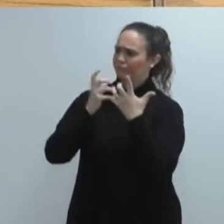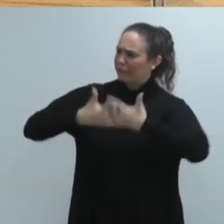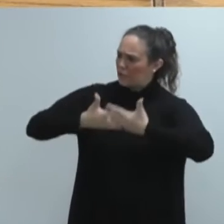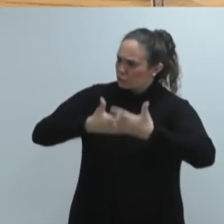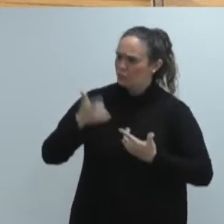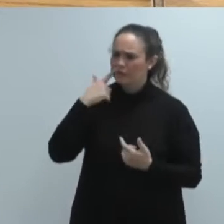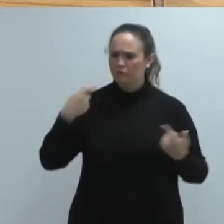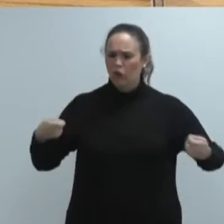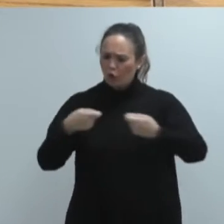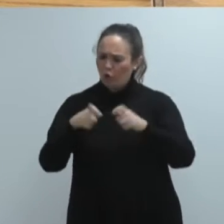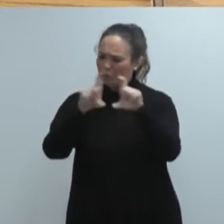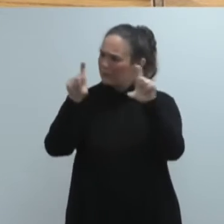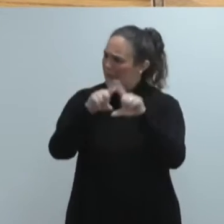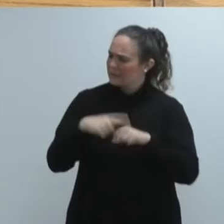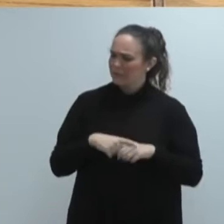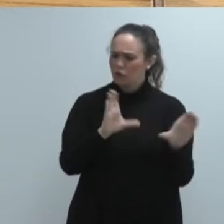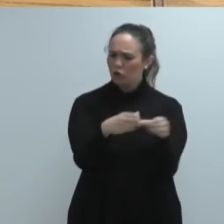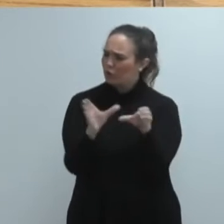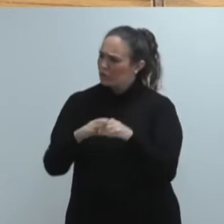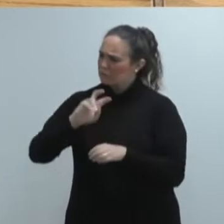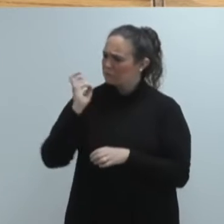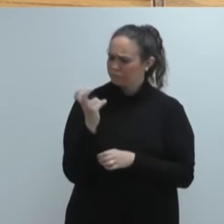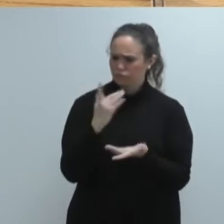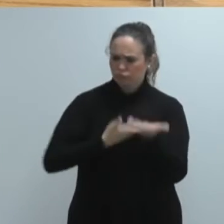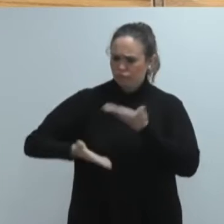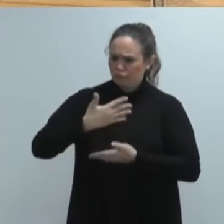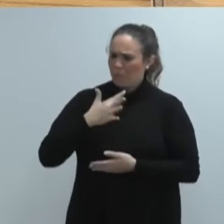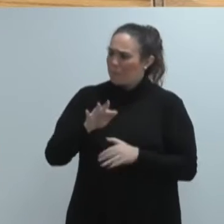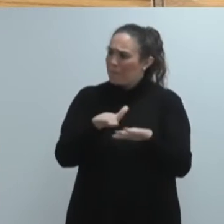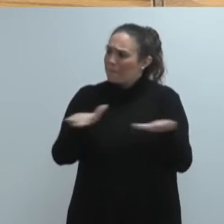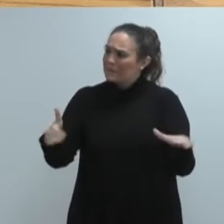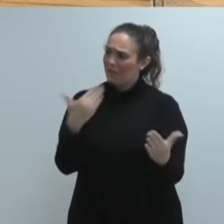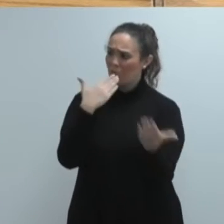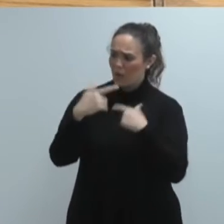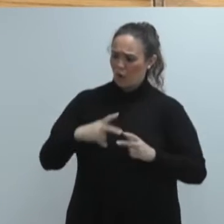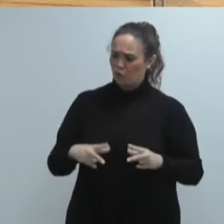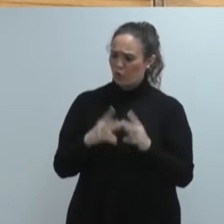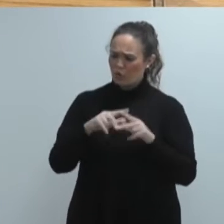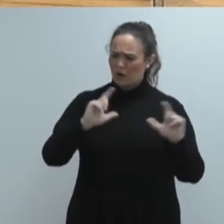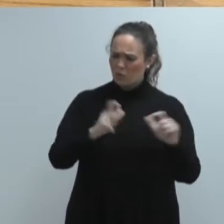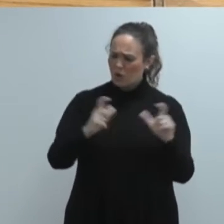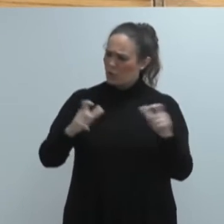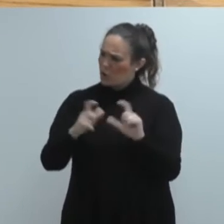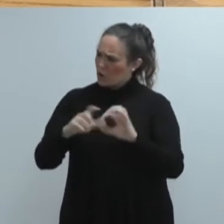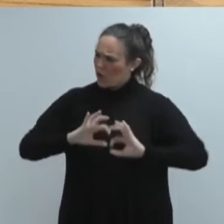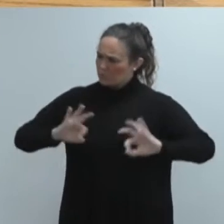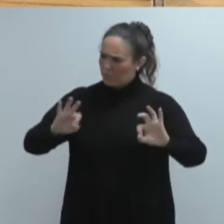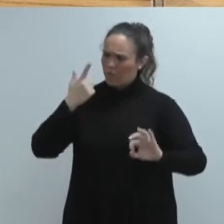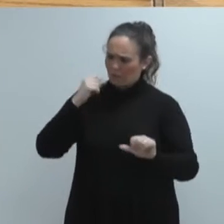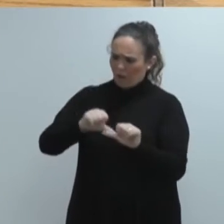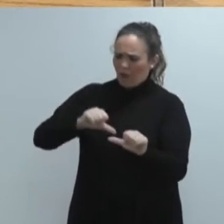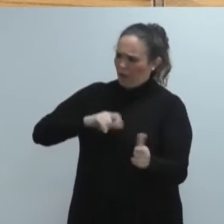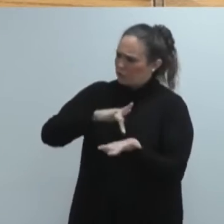klasterrekin, edo elkarizketa sozialerako maiarekin bilera bereziak izan ditugu. Hain bat ekimen aurkeztu ditugu,